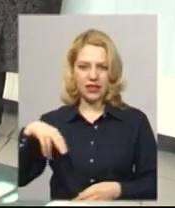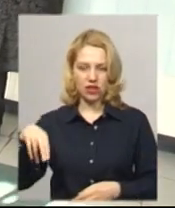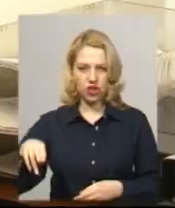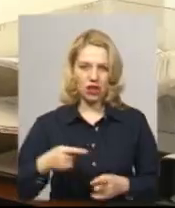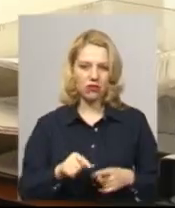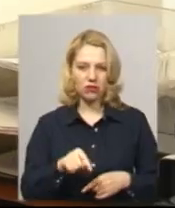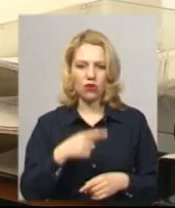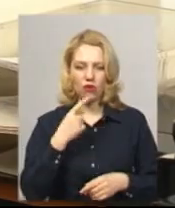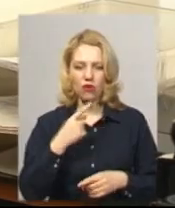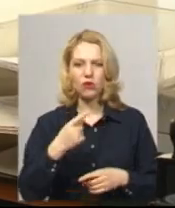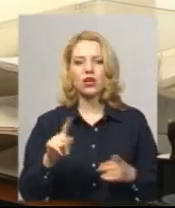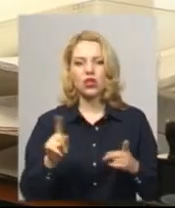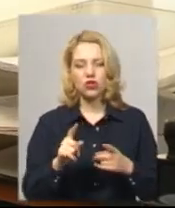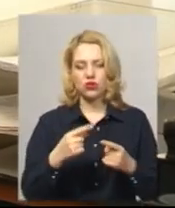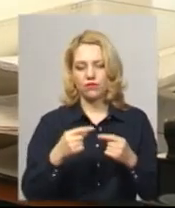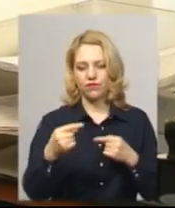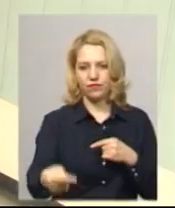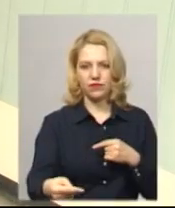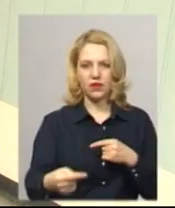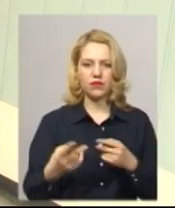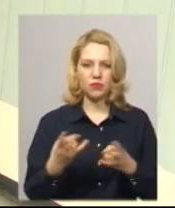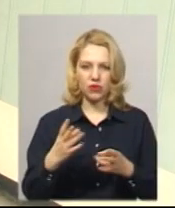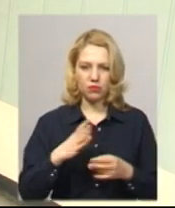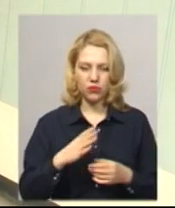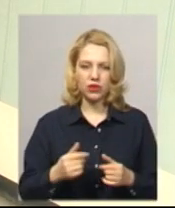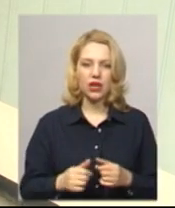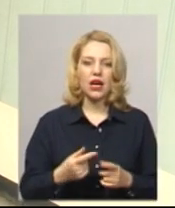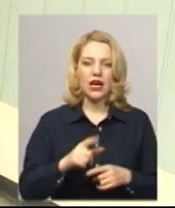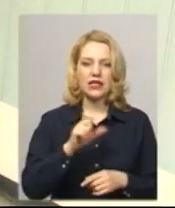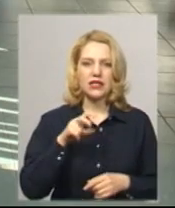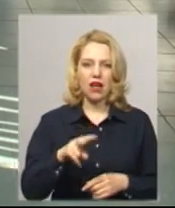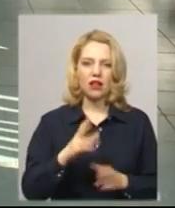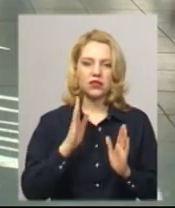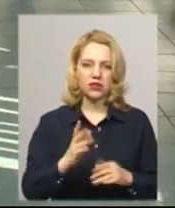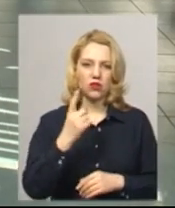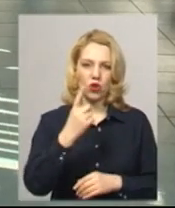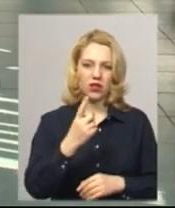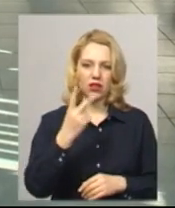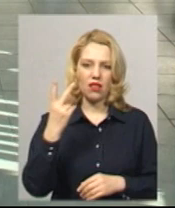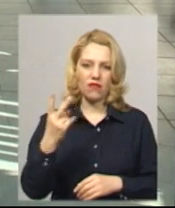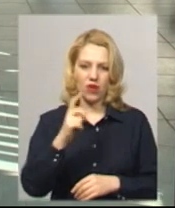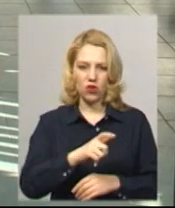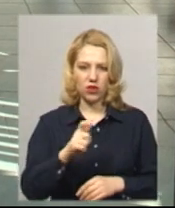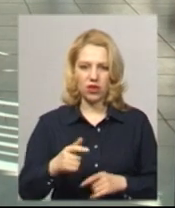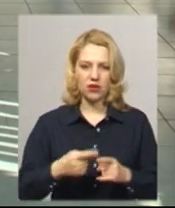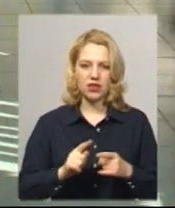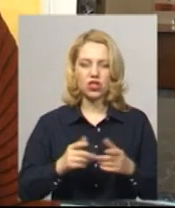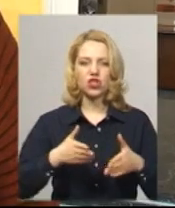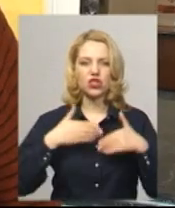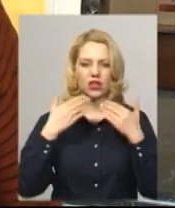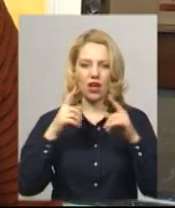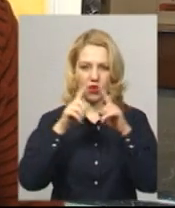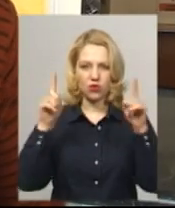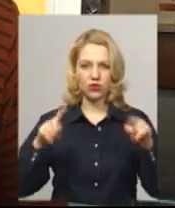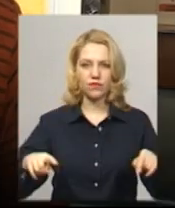одна людина, інша трохи далі, за нею. В залі має бути один-два відвідувачі. Про це відвідувачі читають на пам'ятці, у холі.